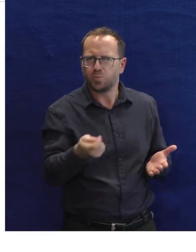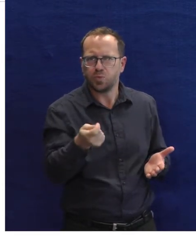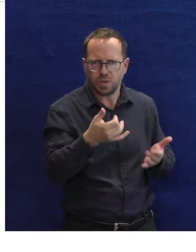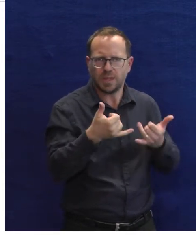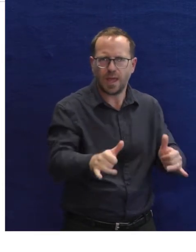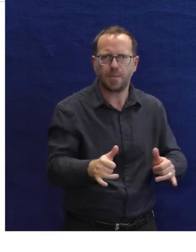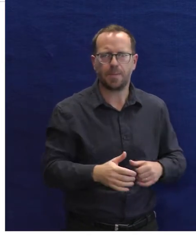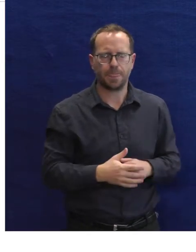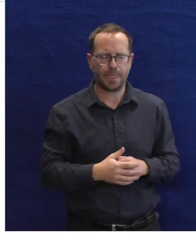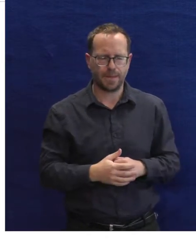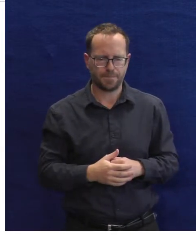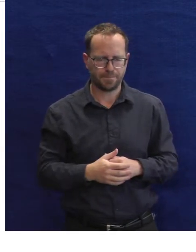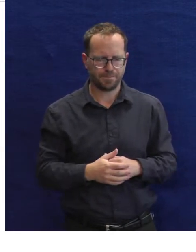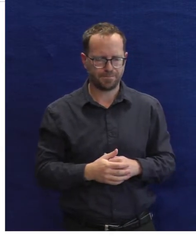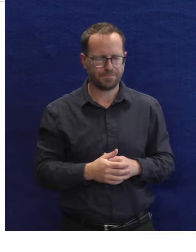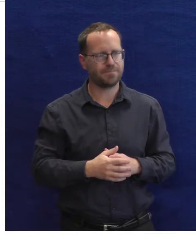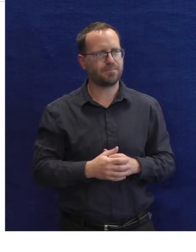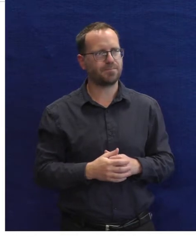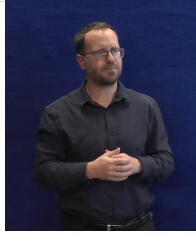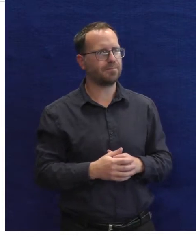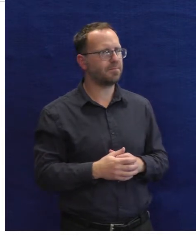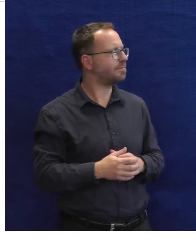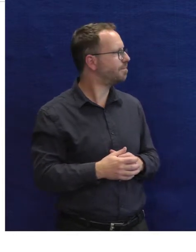nezaskočí nebo nebude limitující.